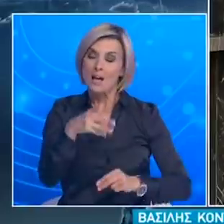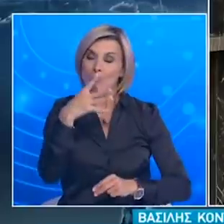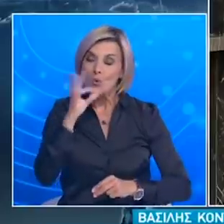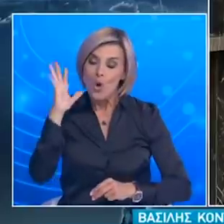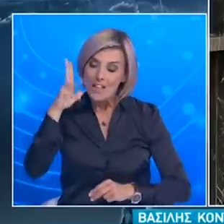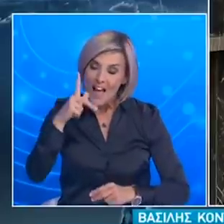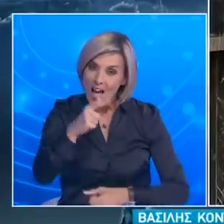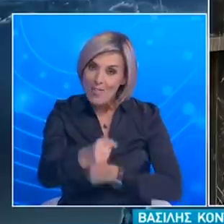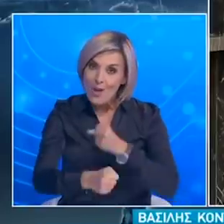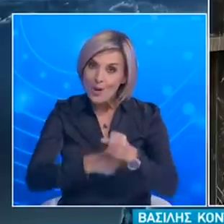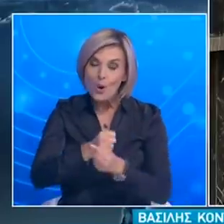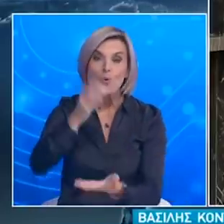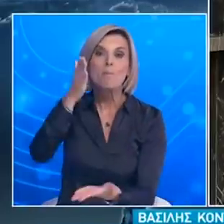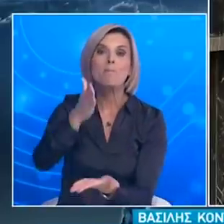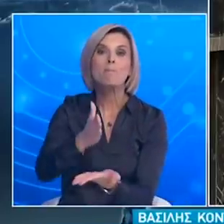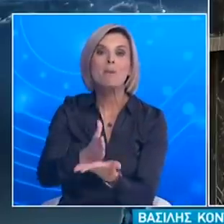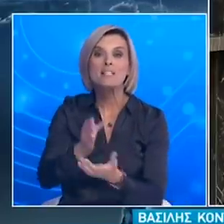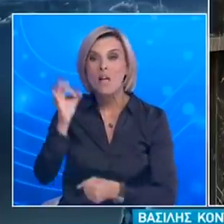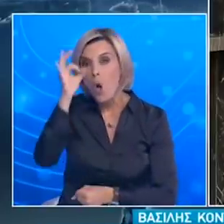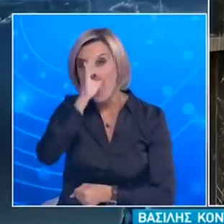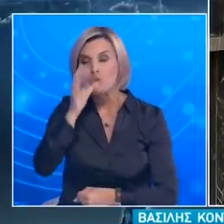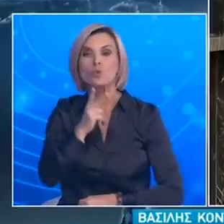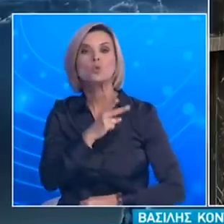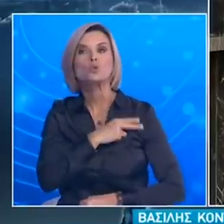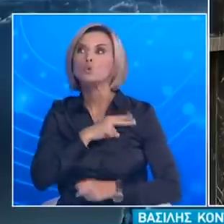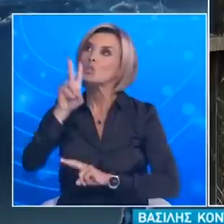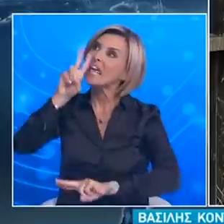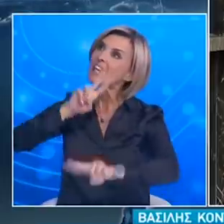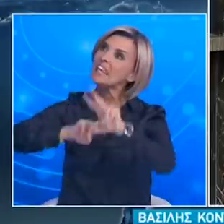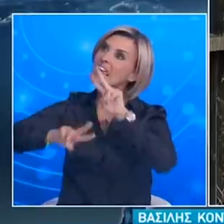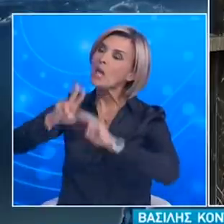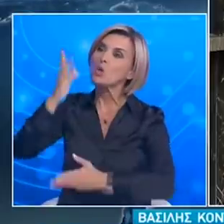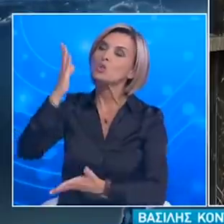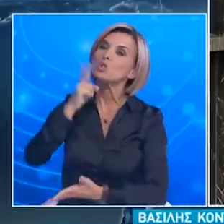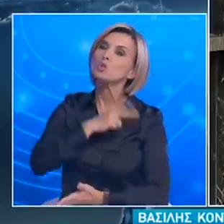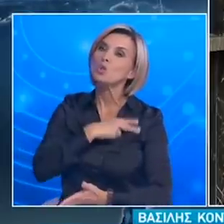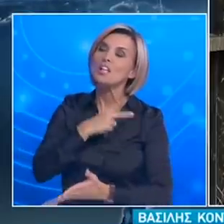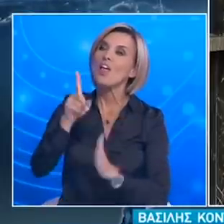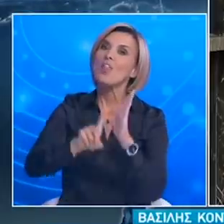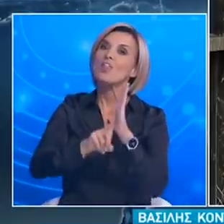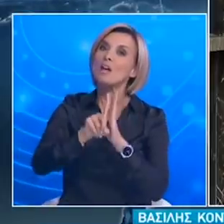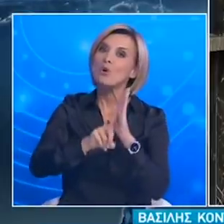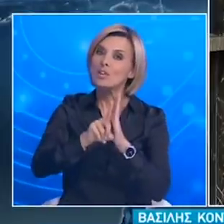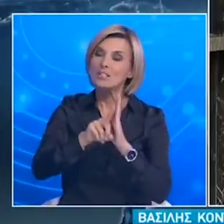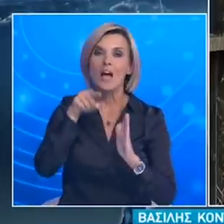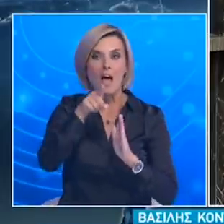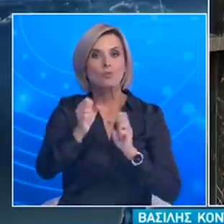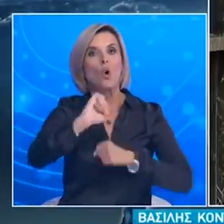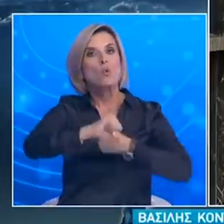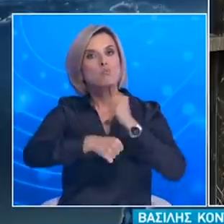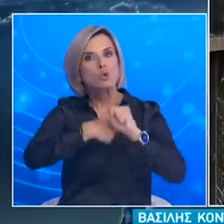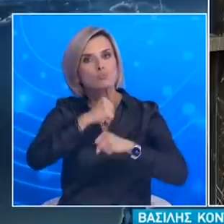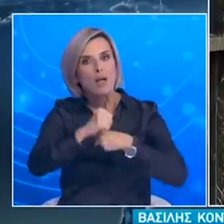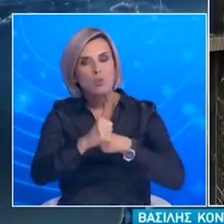καιρικές συνθήκες είναι οι δεδομένες στη χώρα μας Έτσι ώστε να χτίσουμε το τείχος ανοσίας στον